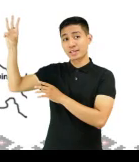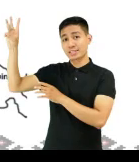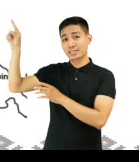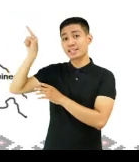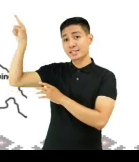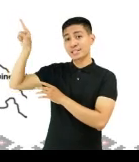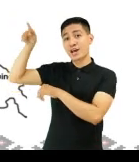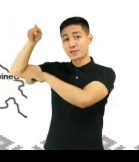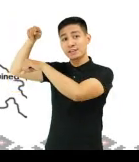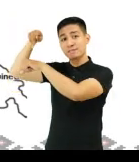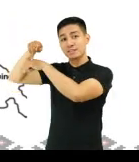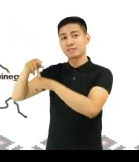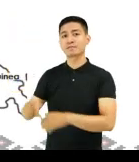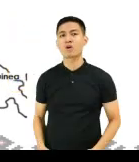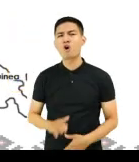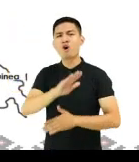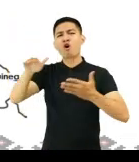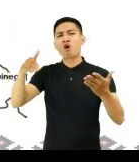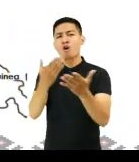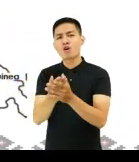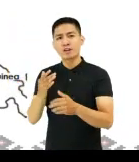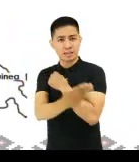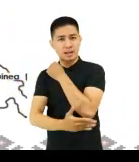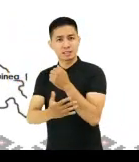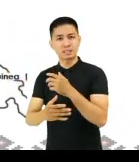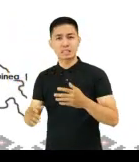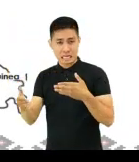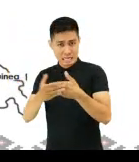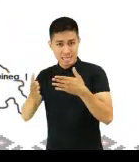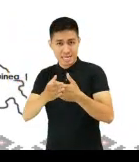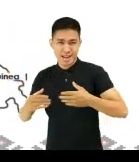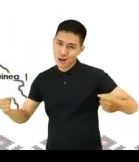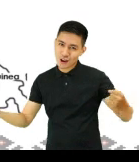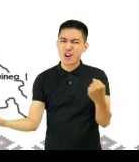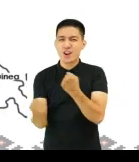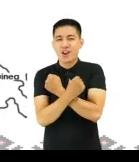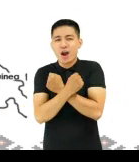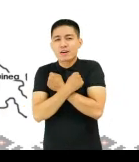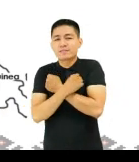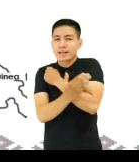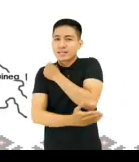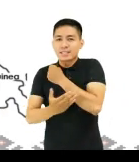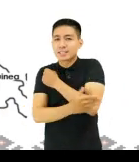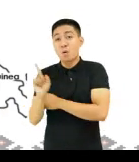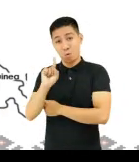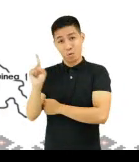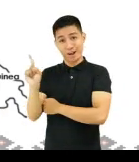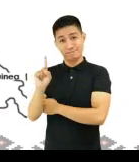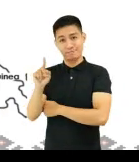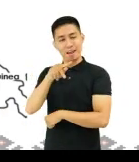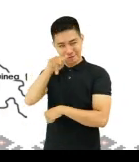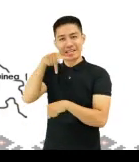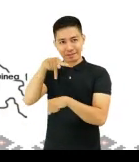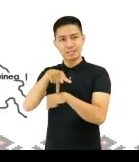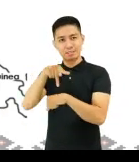ng ating bansa. Ang lahat ng ito ay mga karating bansa ng ating pinakamamahal